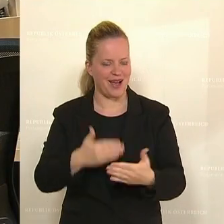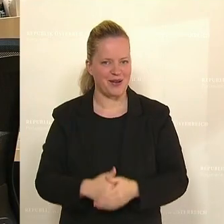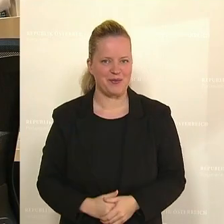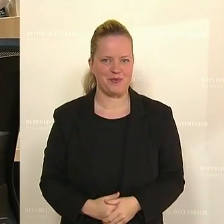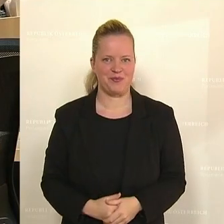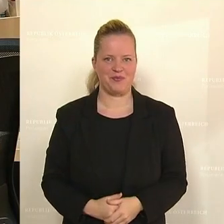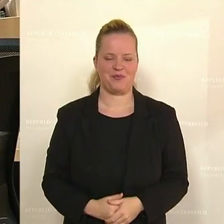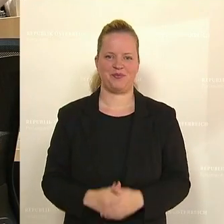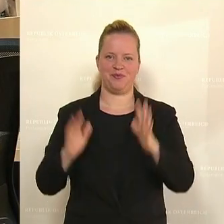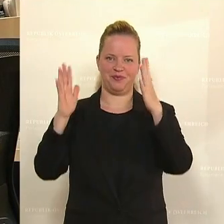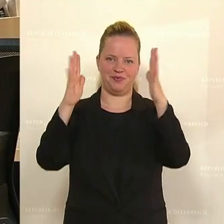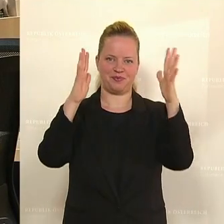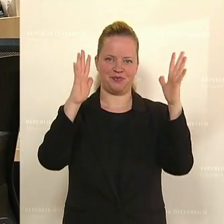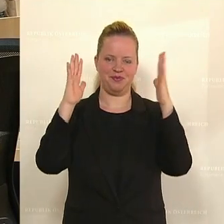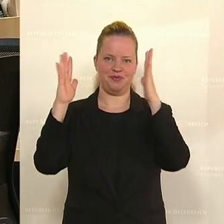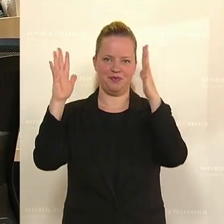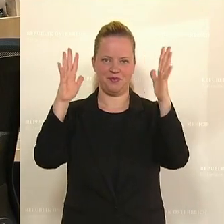Das war Manfred Hofinger von der ÖVP. Vielen Dank.